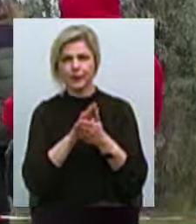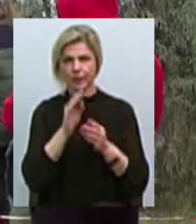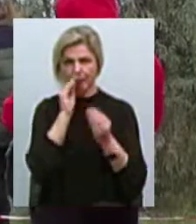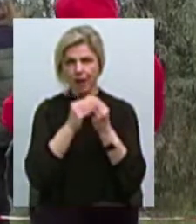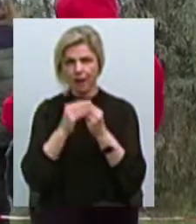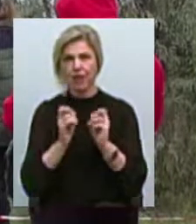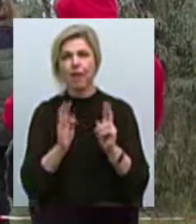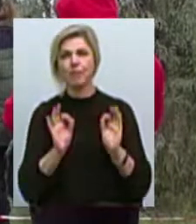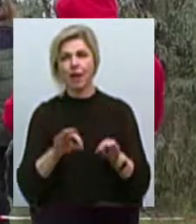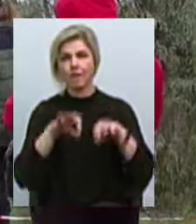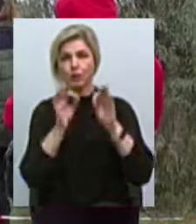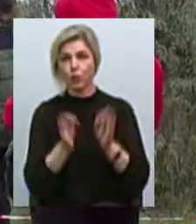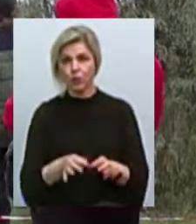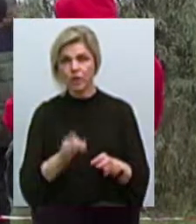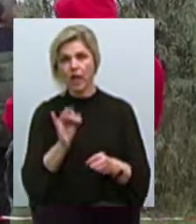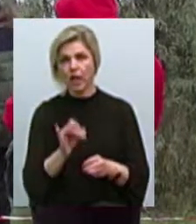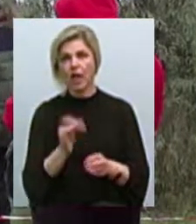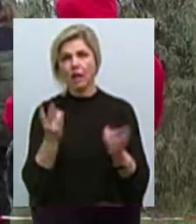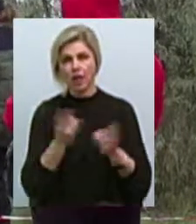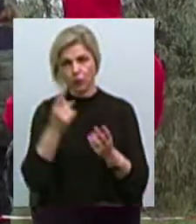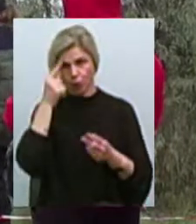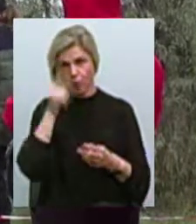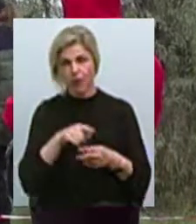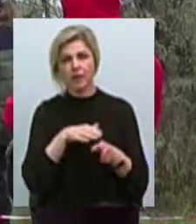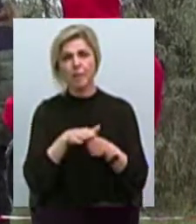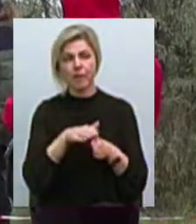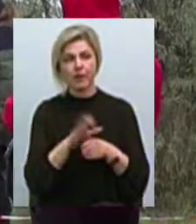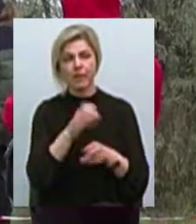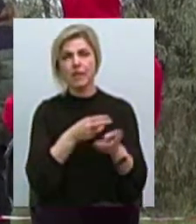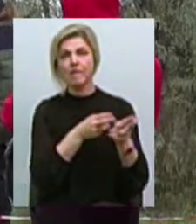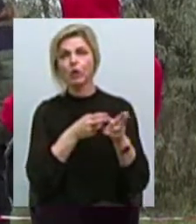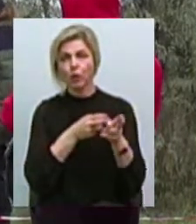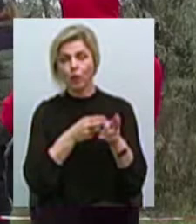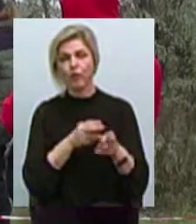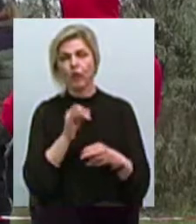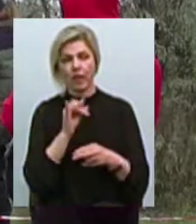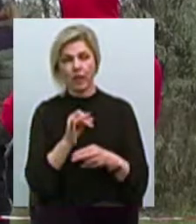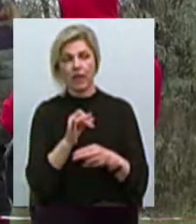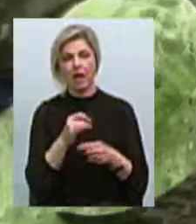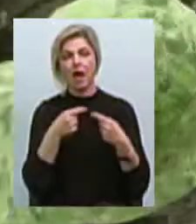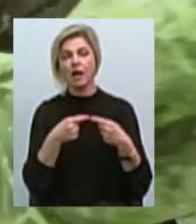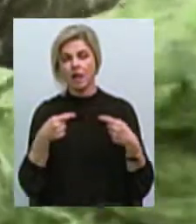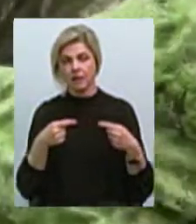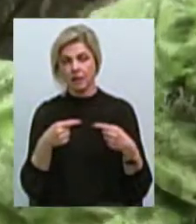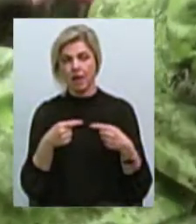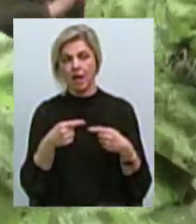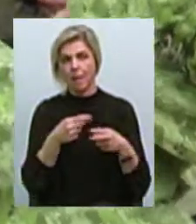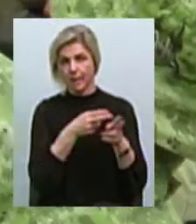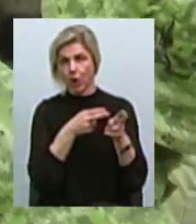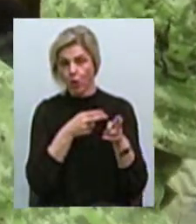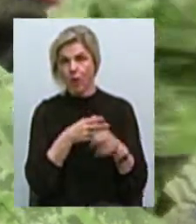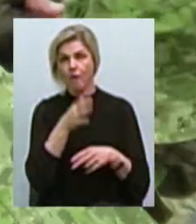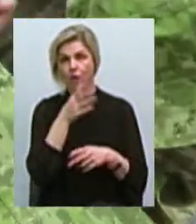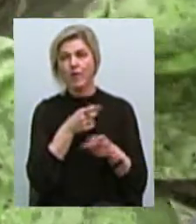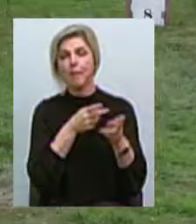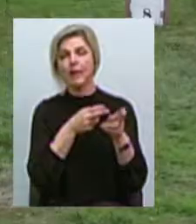повинен справлятися з вентівкою та мати якісь тактичні прийоми. Під час стрільби